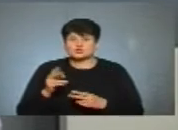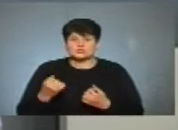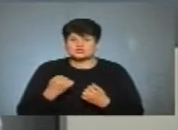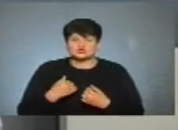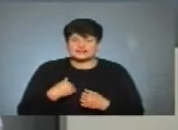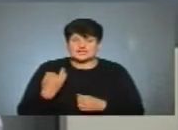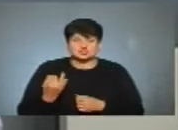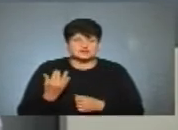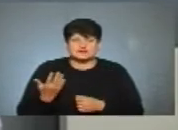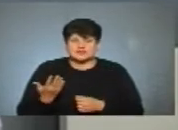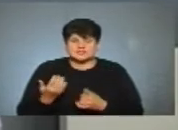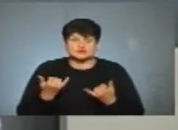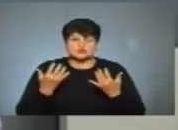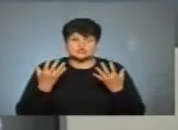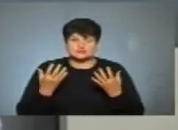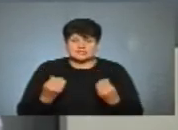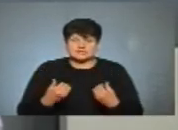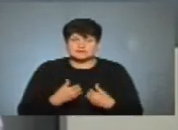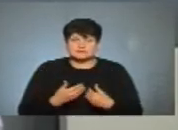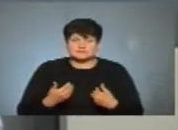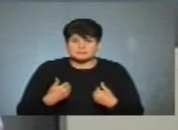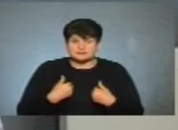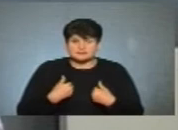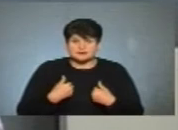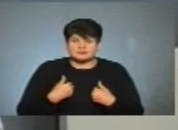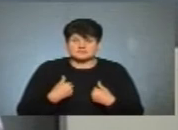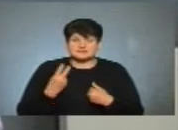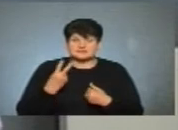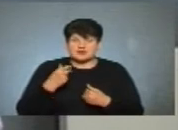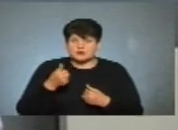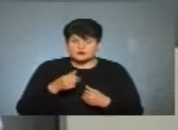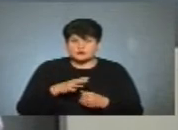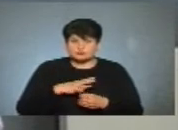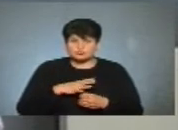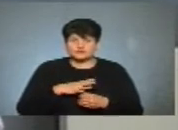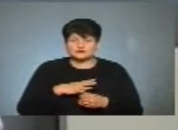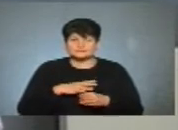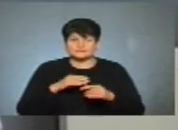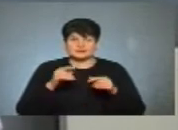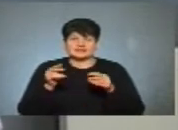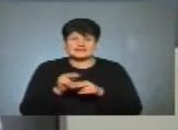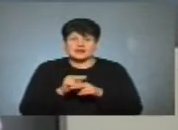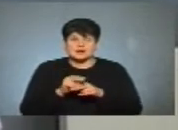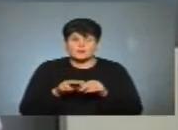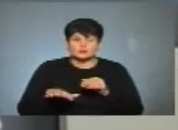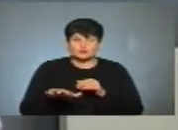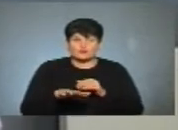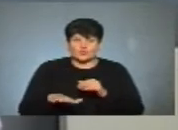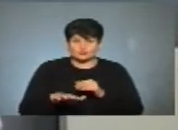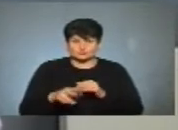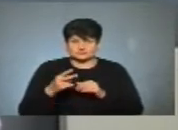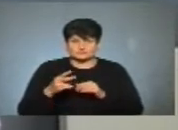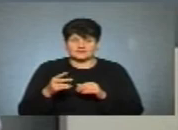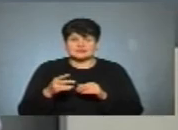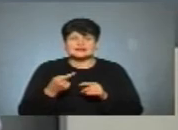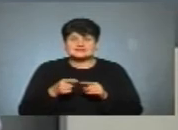інтересів. На сьогоднішній день ми два роки були в китленій сторінці на ремонт дворику. По